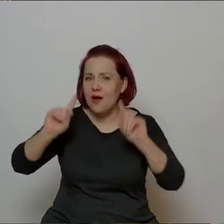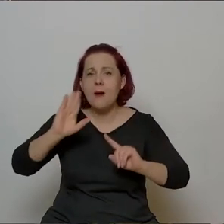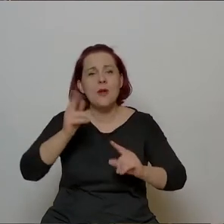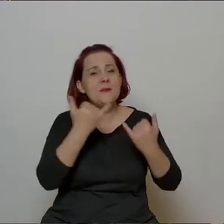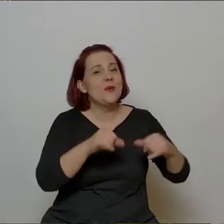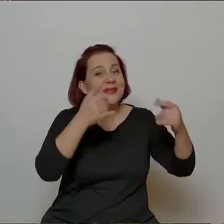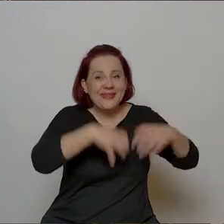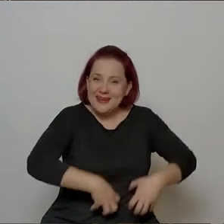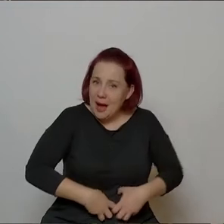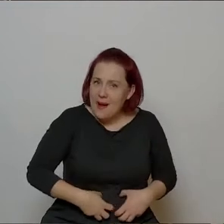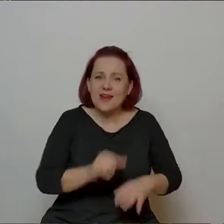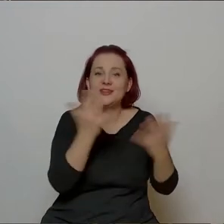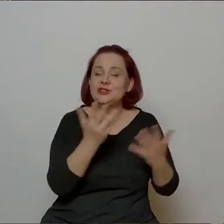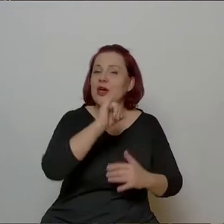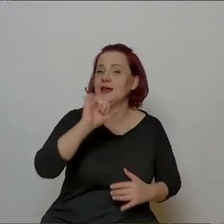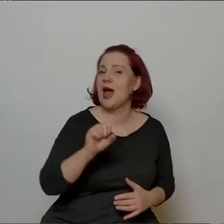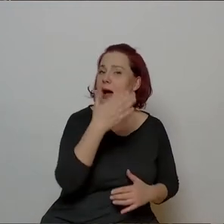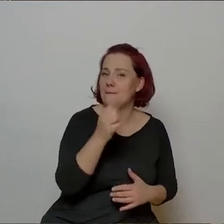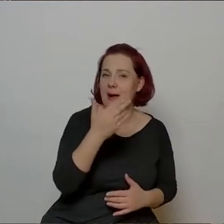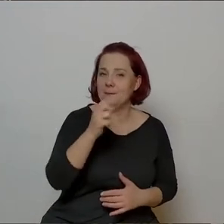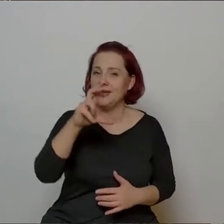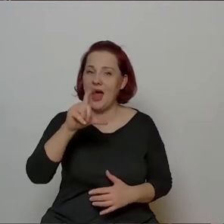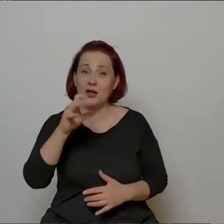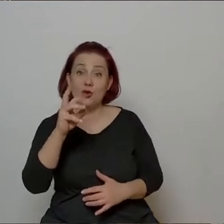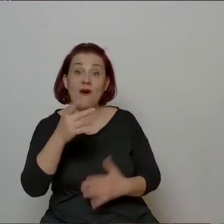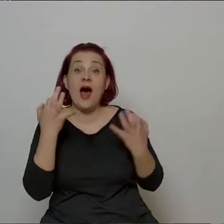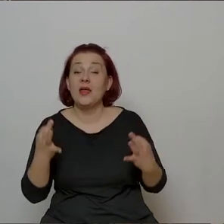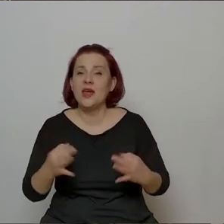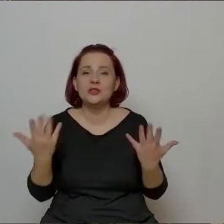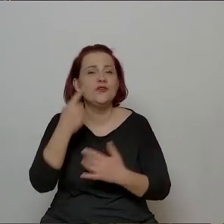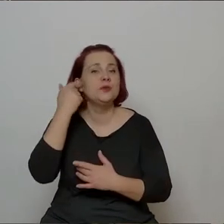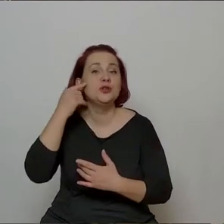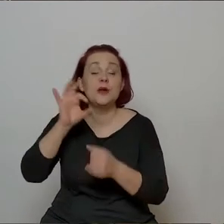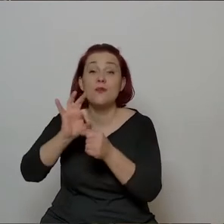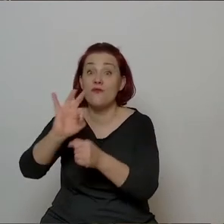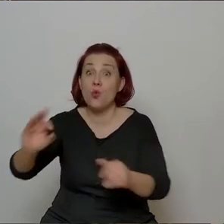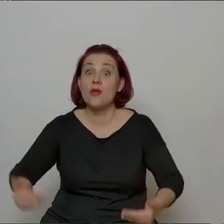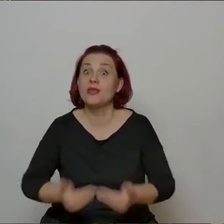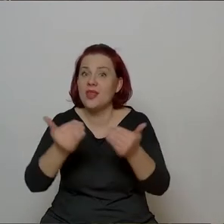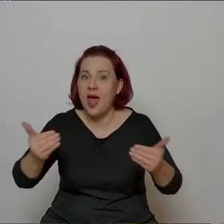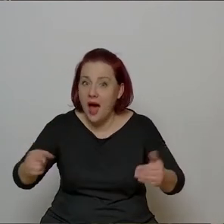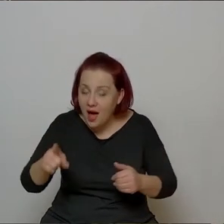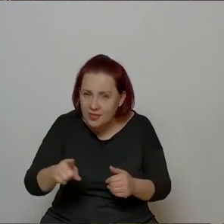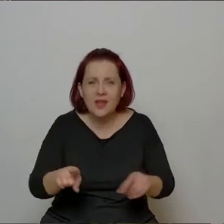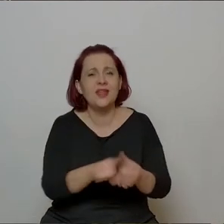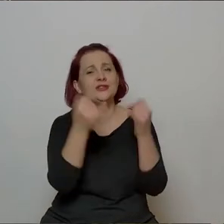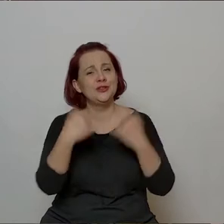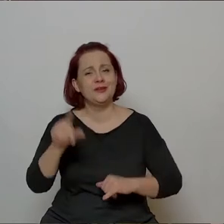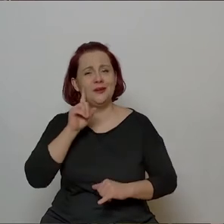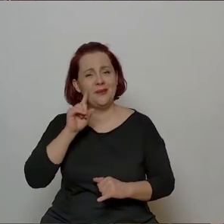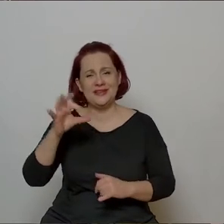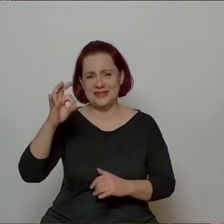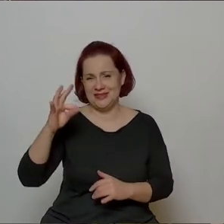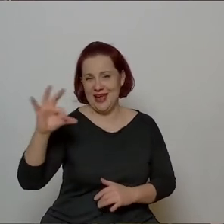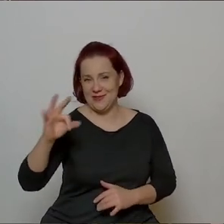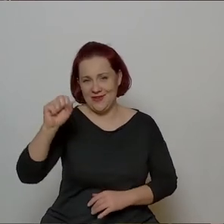Jamii Michalikowej i teraz ma jakiś swój amatorski teatr, prowadzi w Myślenicach, był tym rytygerem. Janusz Sefański, to